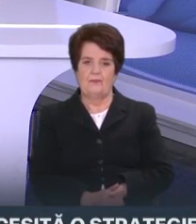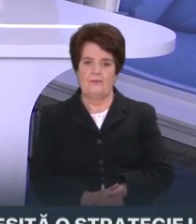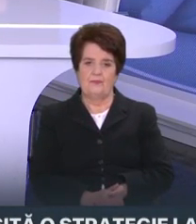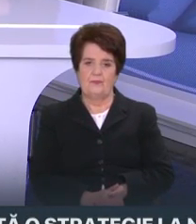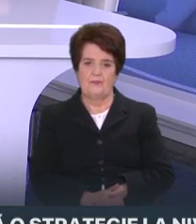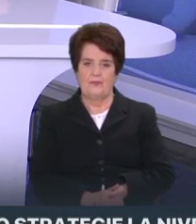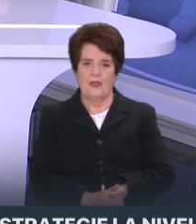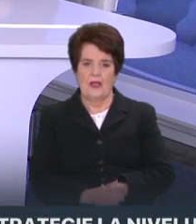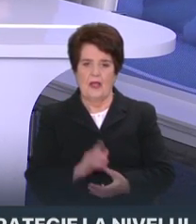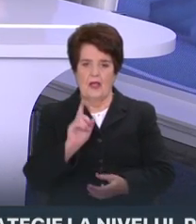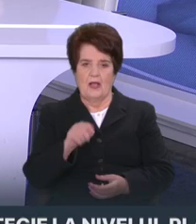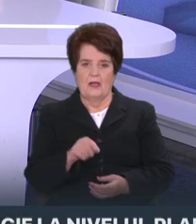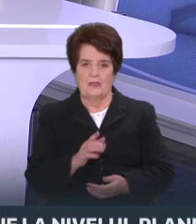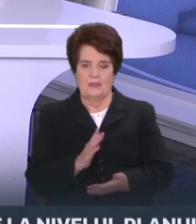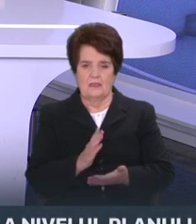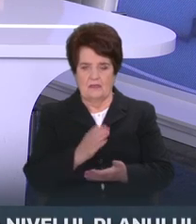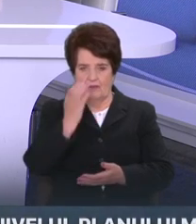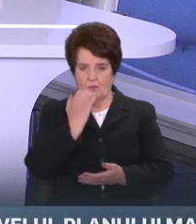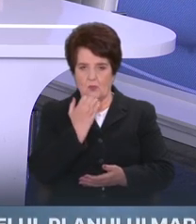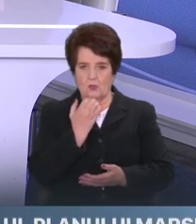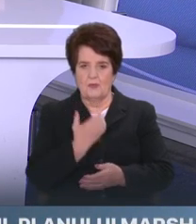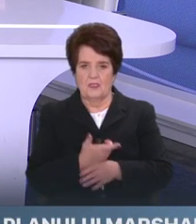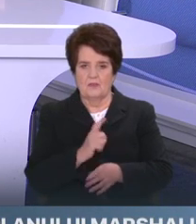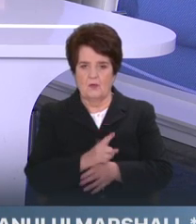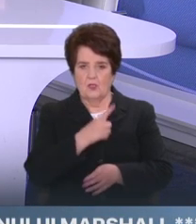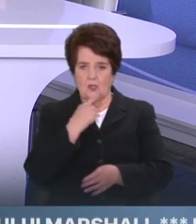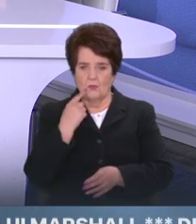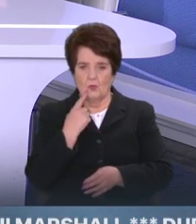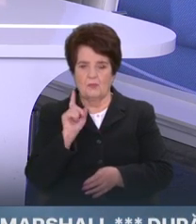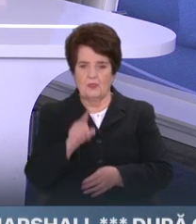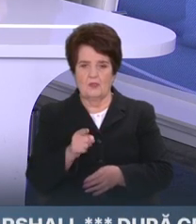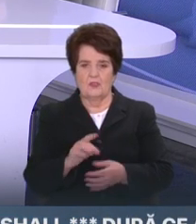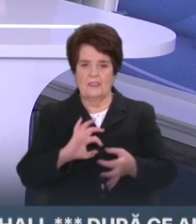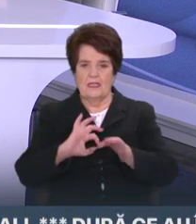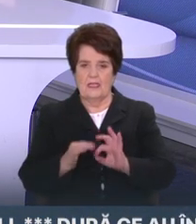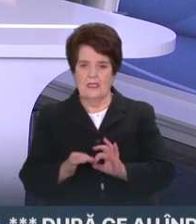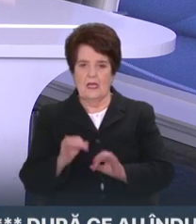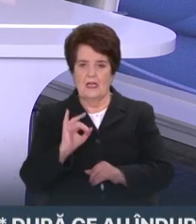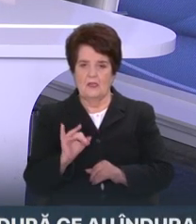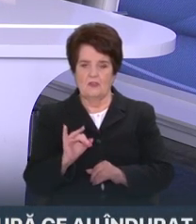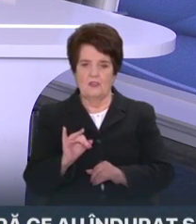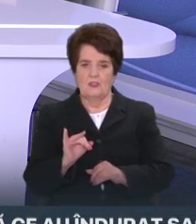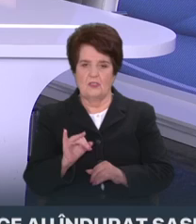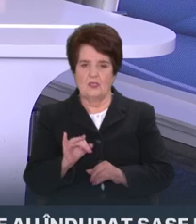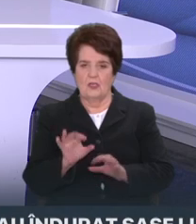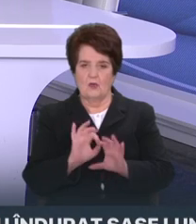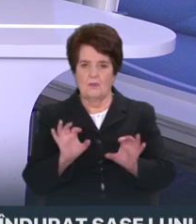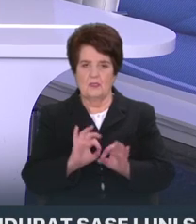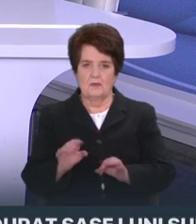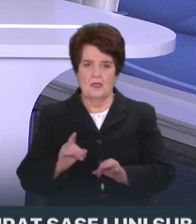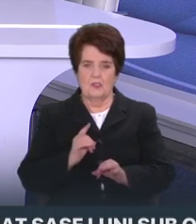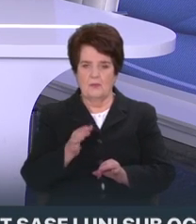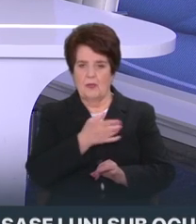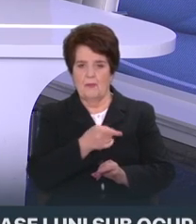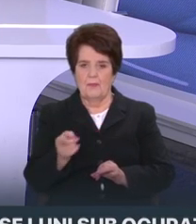Așa este, domnule Bărosan, vă mulțumesc foarte mult pentru aceste detalii și, așa cum am spus, așteptăm pe